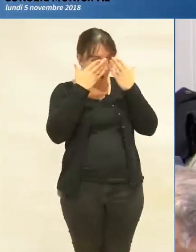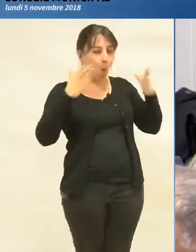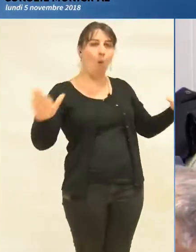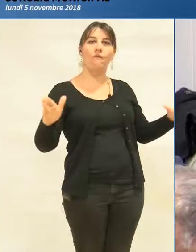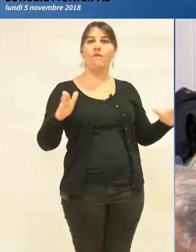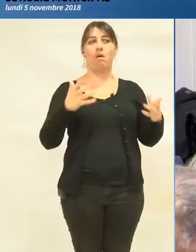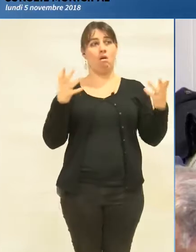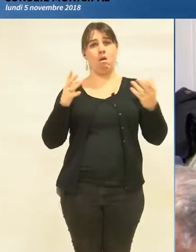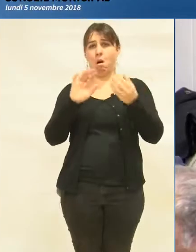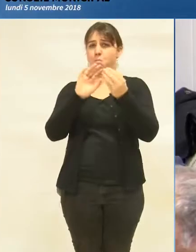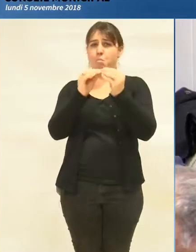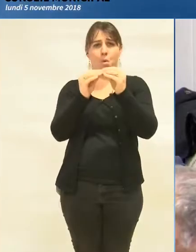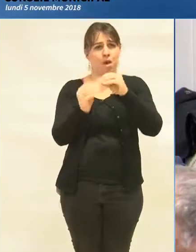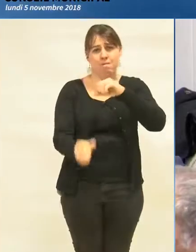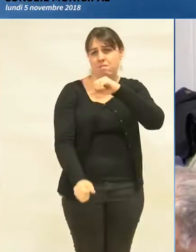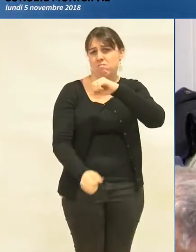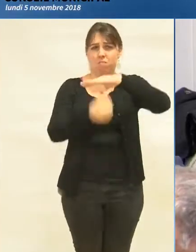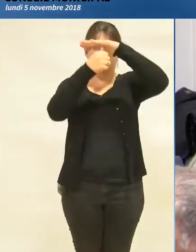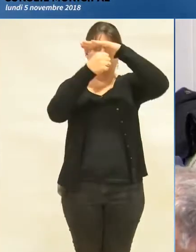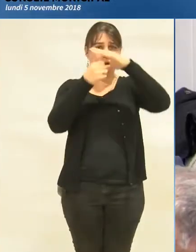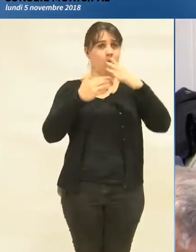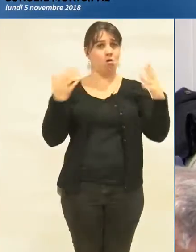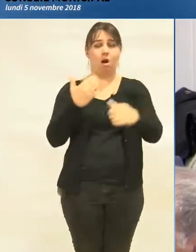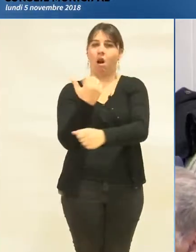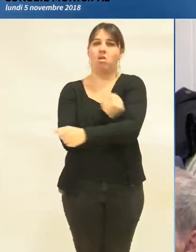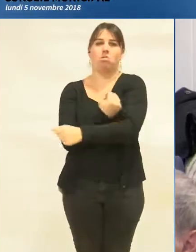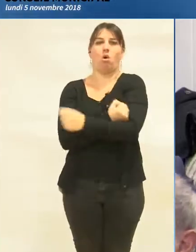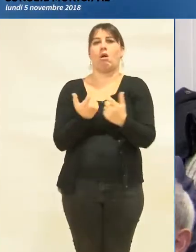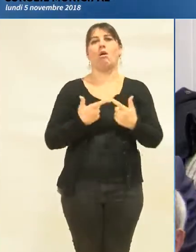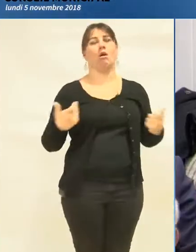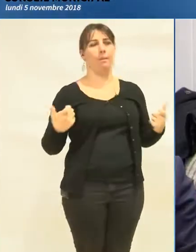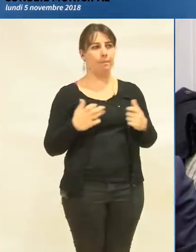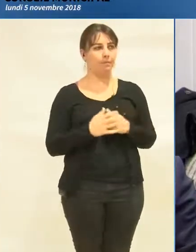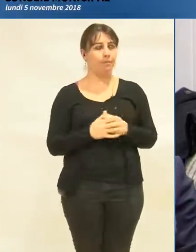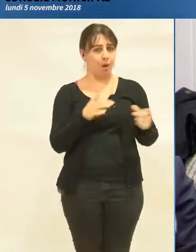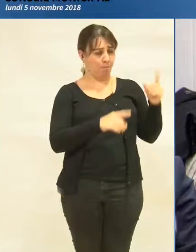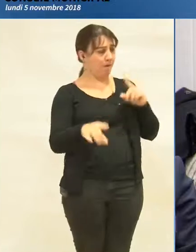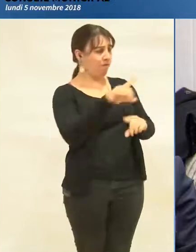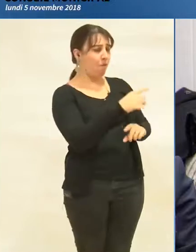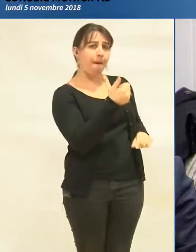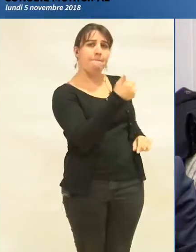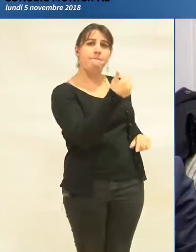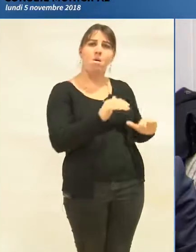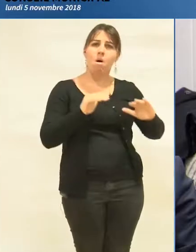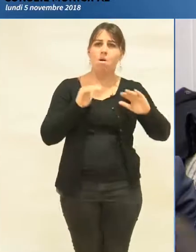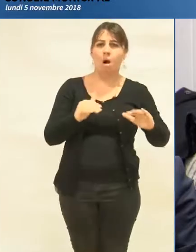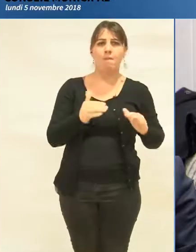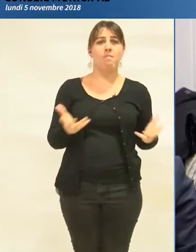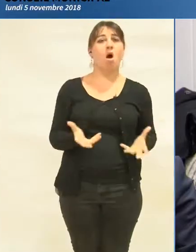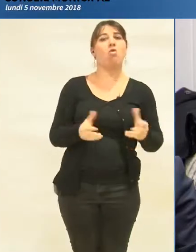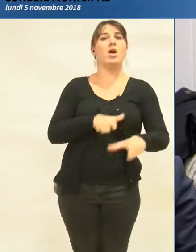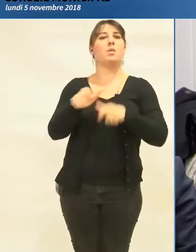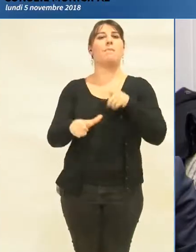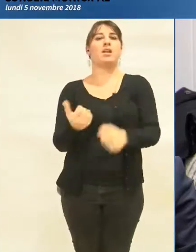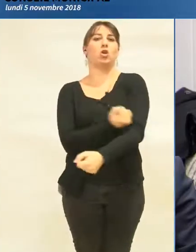majeurs de Grenoble, la drogue. Mais tout de même, vous avez, malgré tout, encouragé les drogués